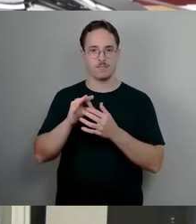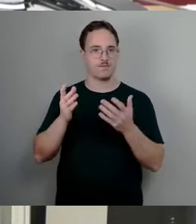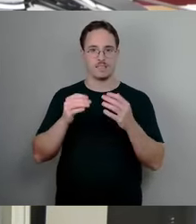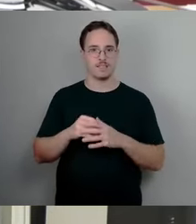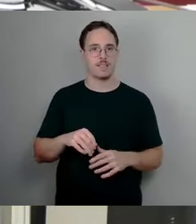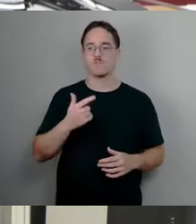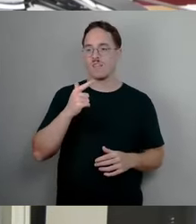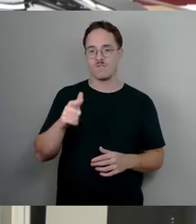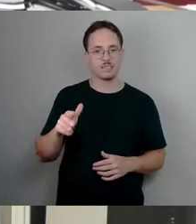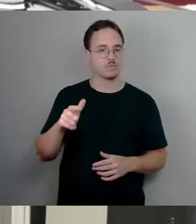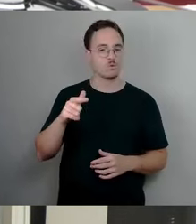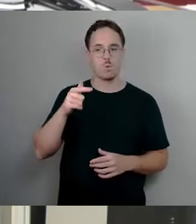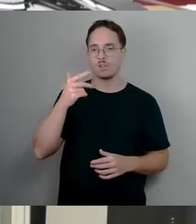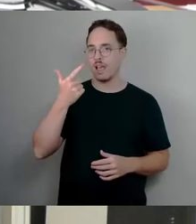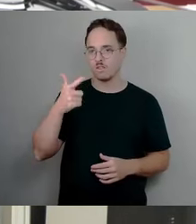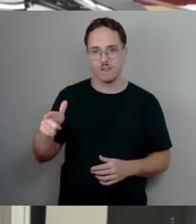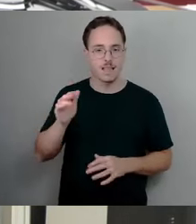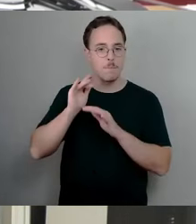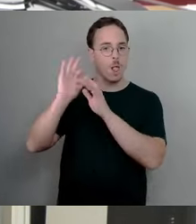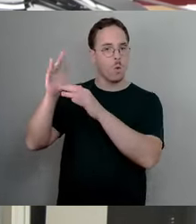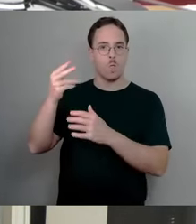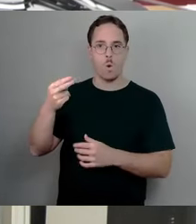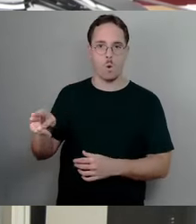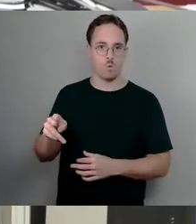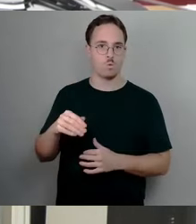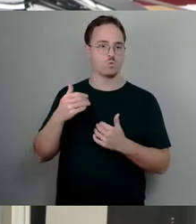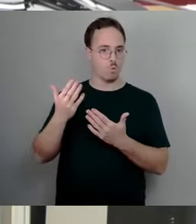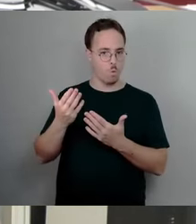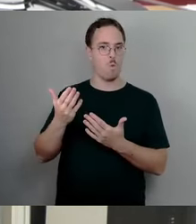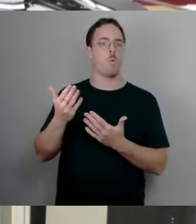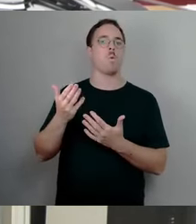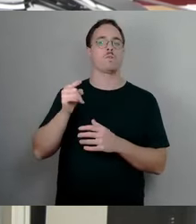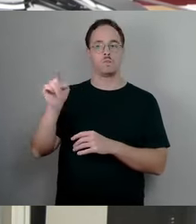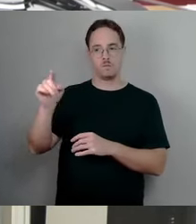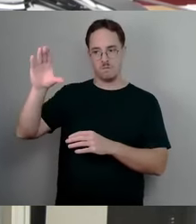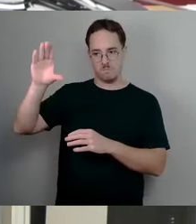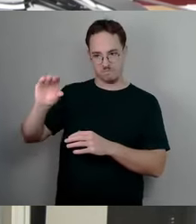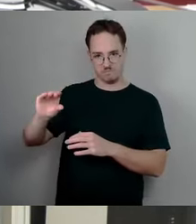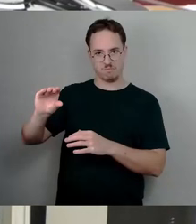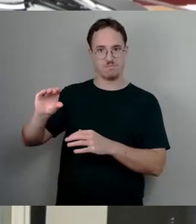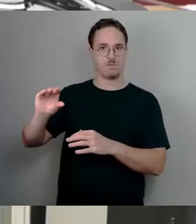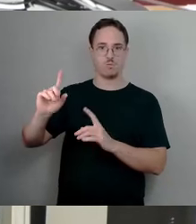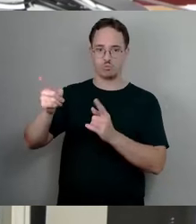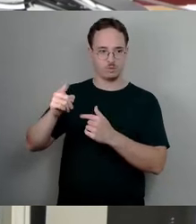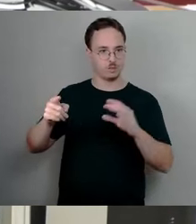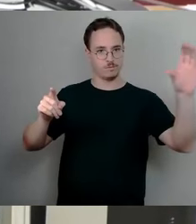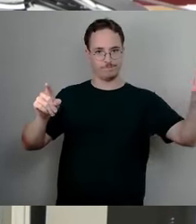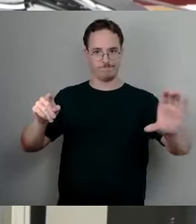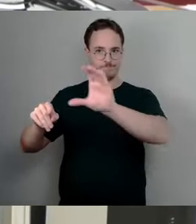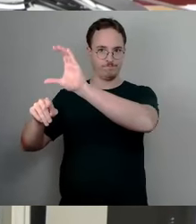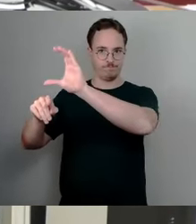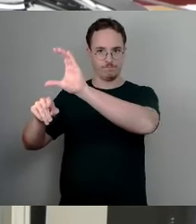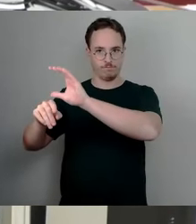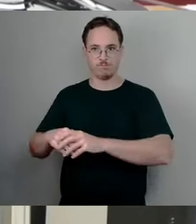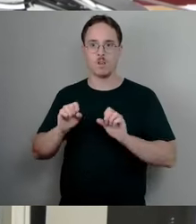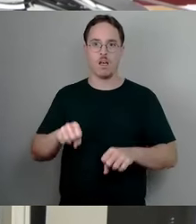23 Millionen Euro schon mal, die man da eigentlich finden müsste. Wir haben ja andere Beispiele, wie gesagt, gerade benannt bekommen. Deshalb